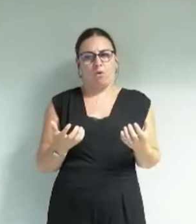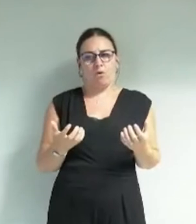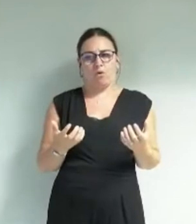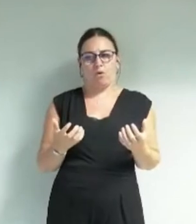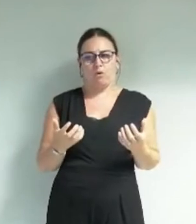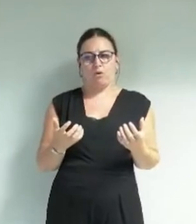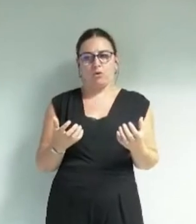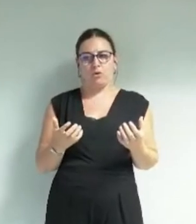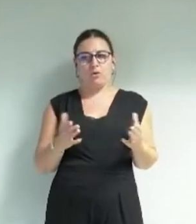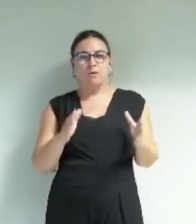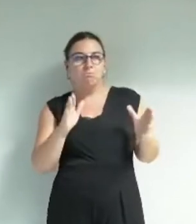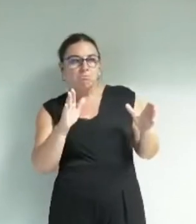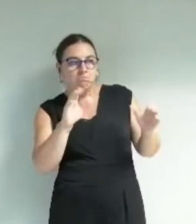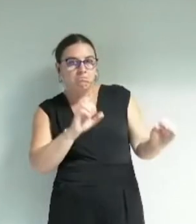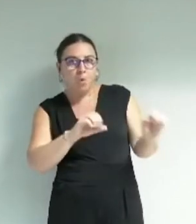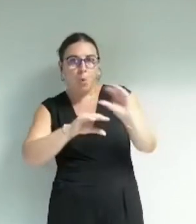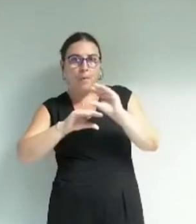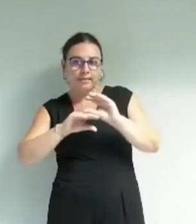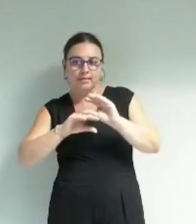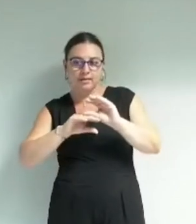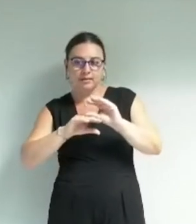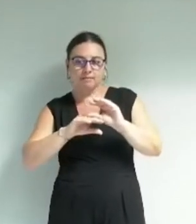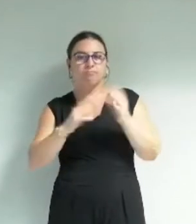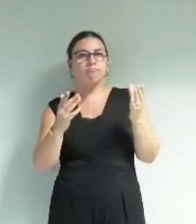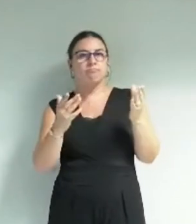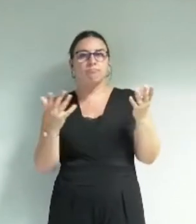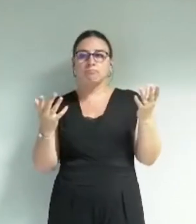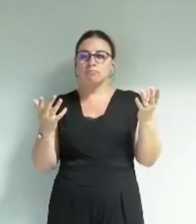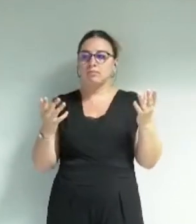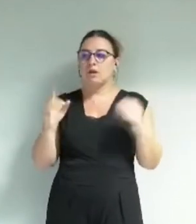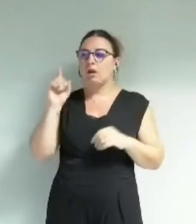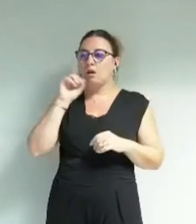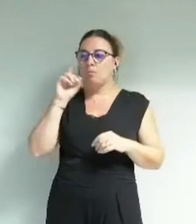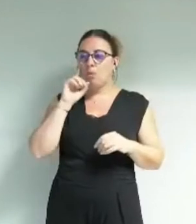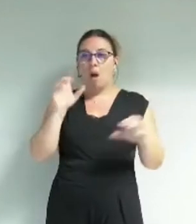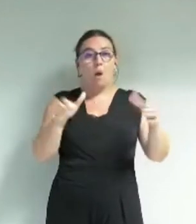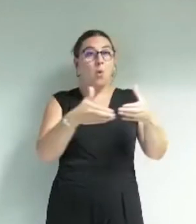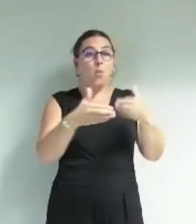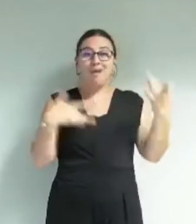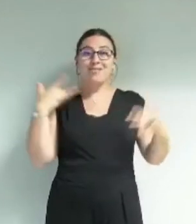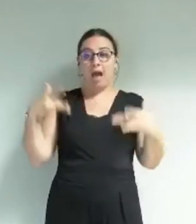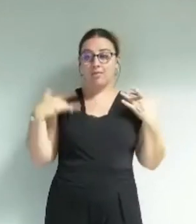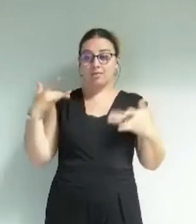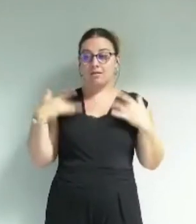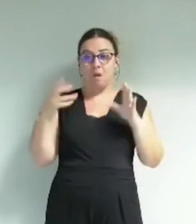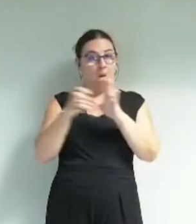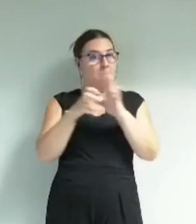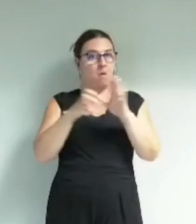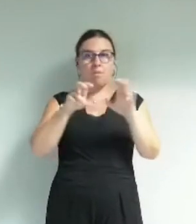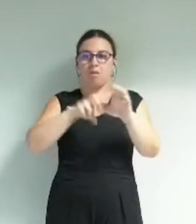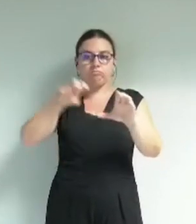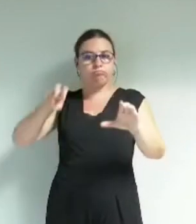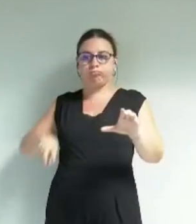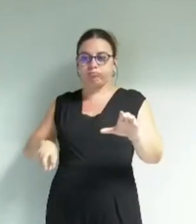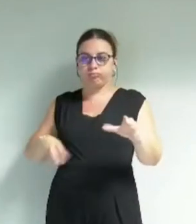je vais compléter un tout petit peu ce qu'il y a des troupes effectivement de théâtre qui ont quitté Grenoble par la